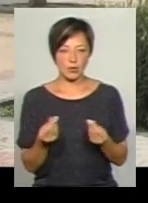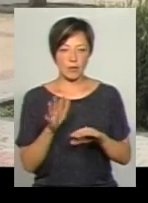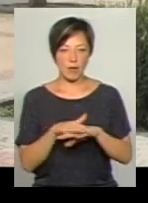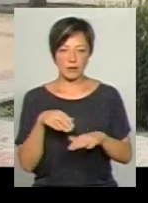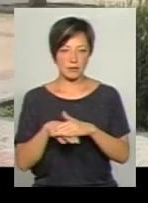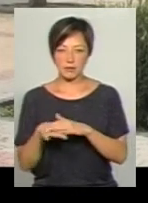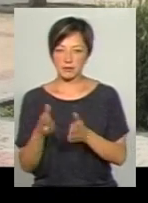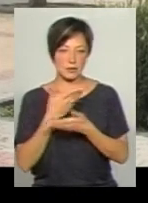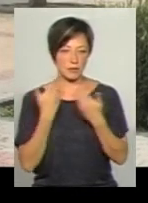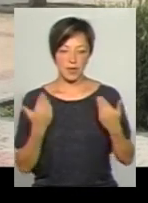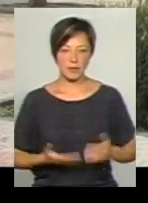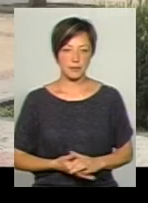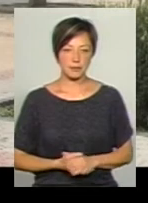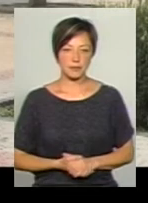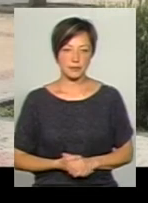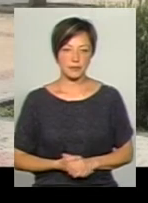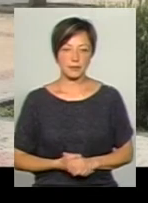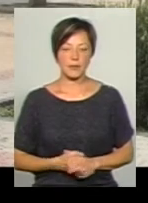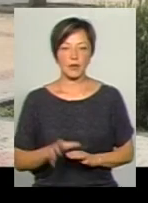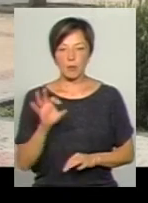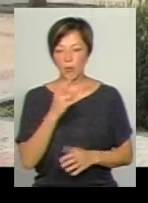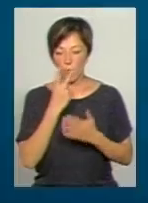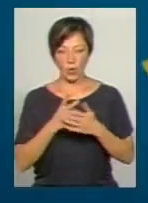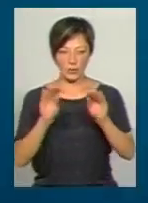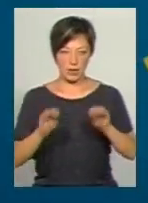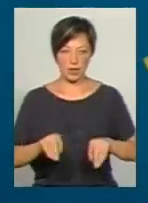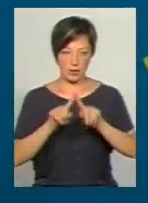в банках, теж у Олега Івановича немає, судячи з декларацією.